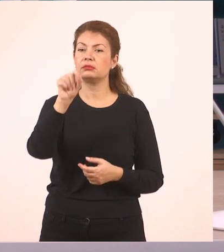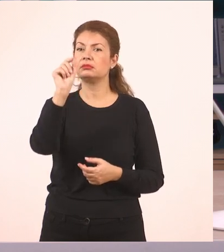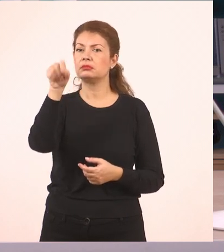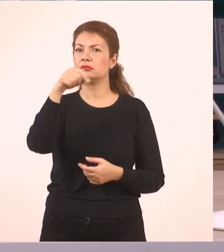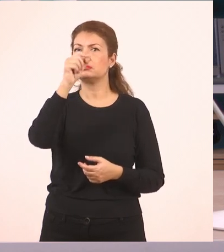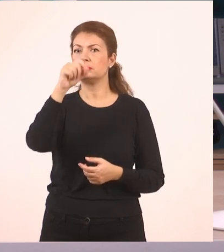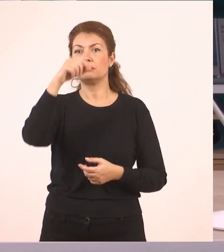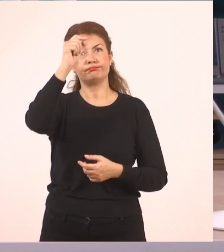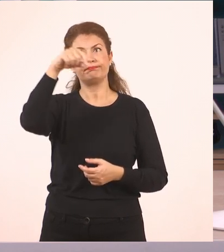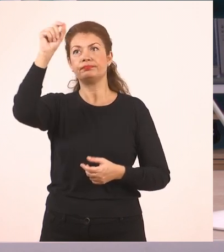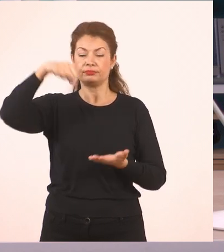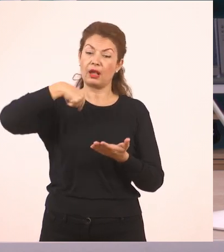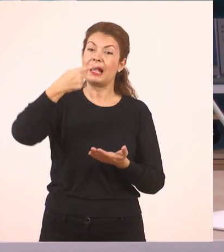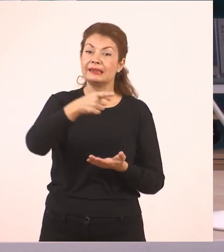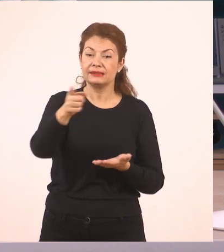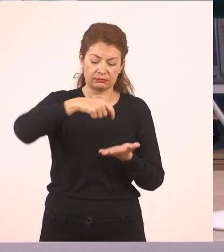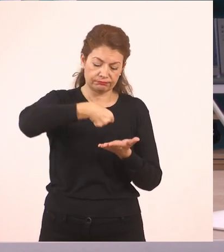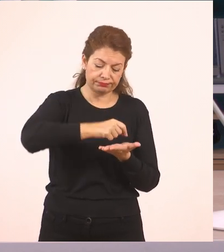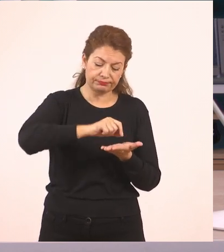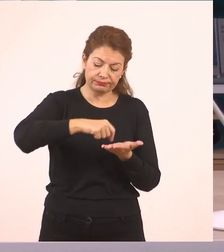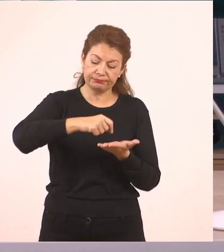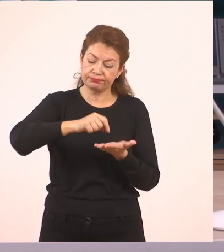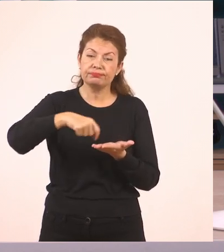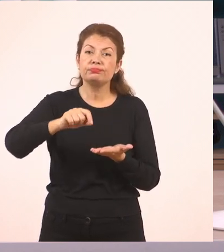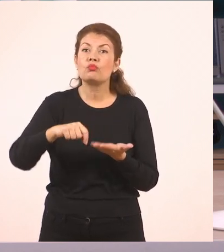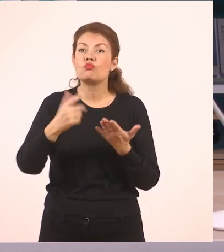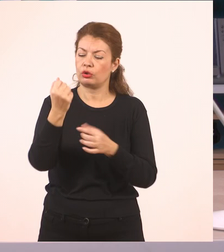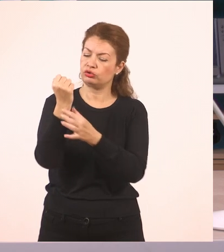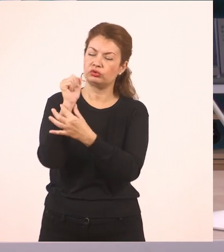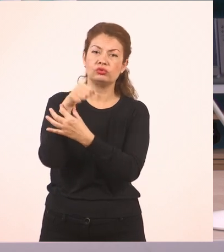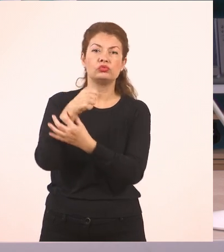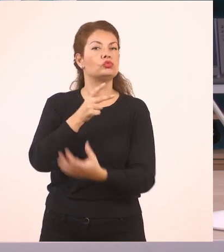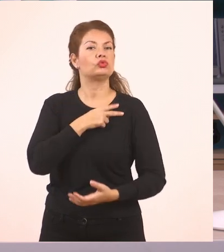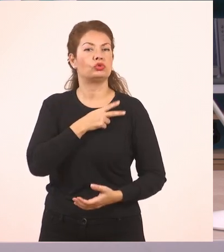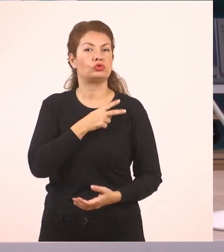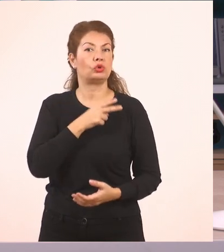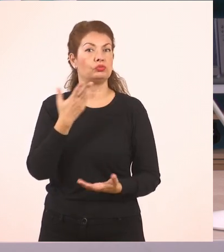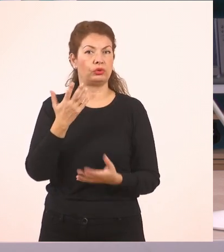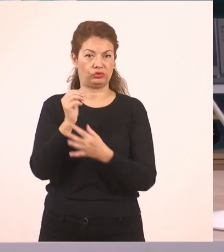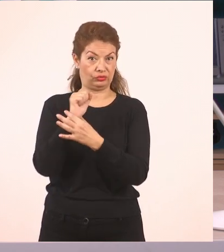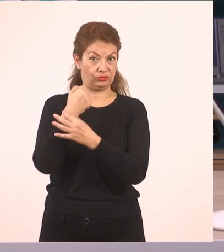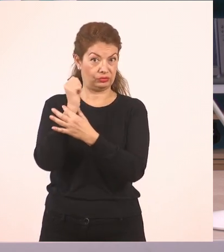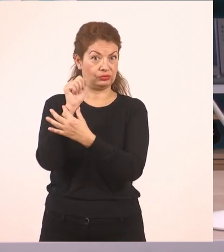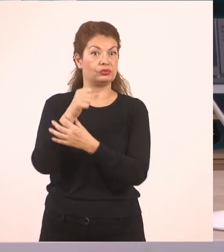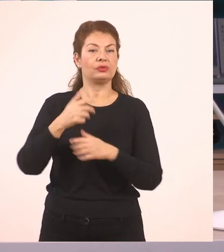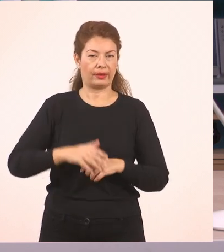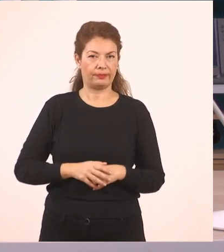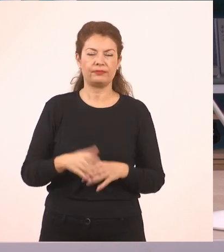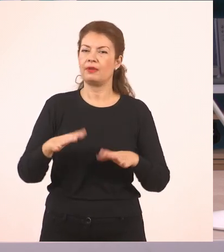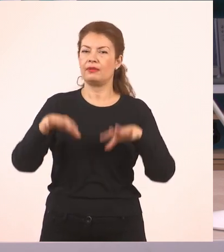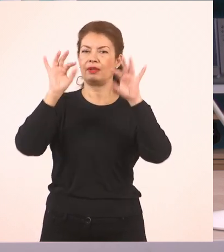την ώρα που τους γράφει. Πινακάκι, λοιπόν. Και ξεκινάμε από το 0.